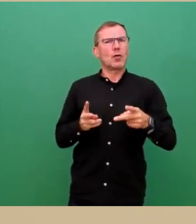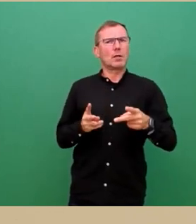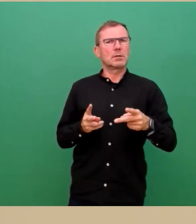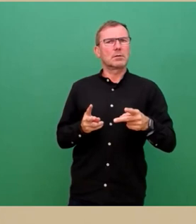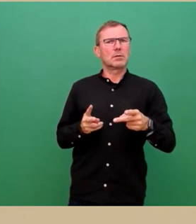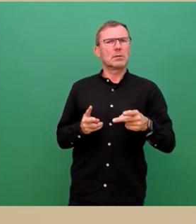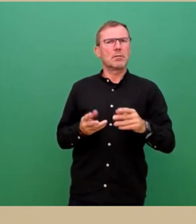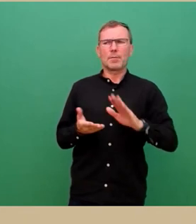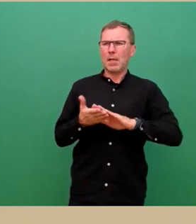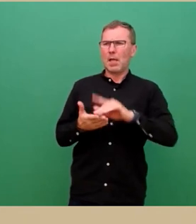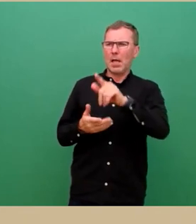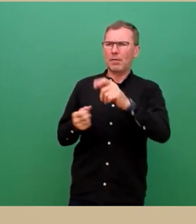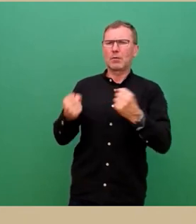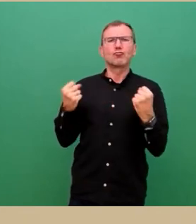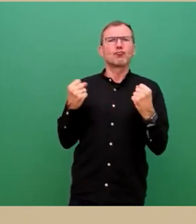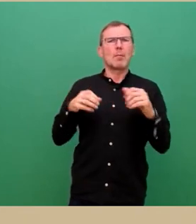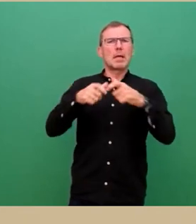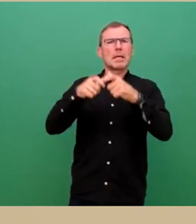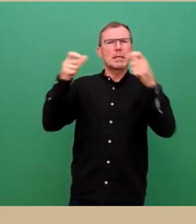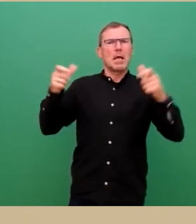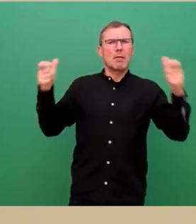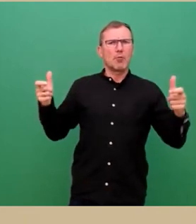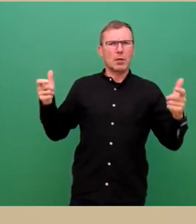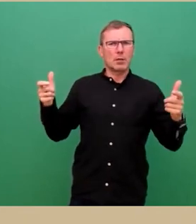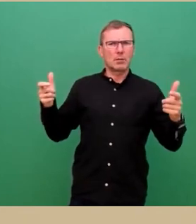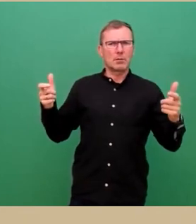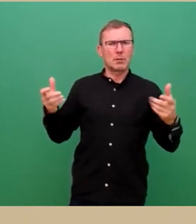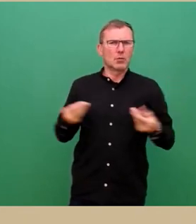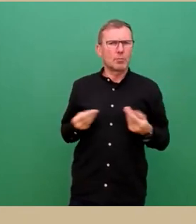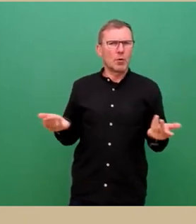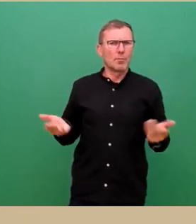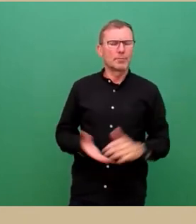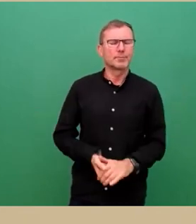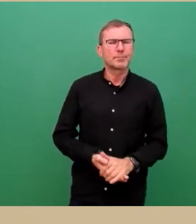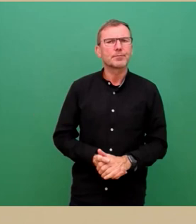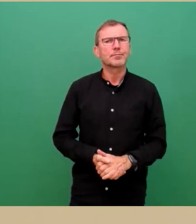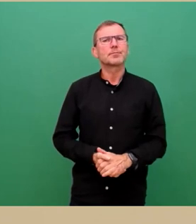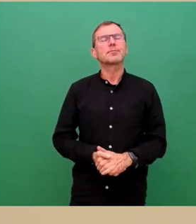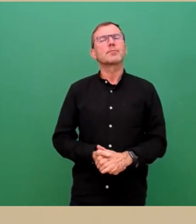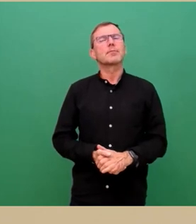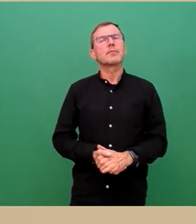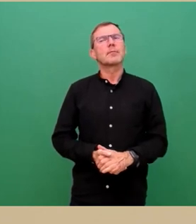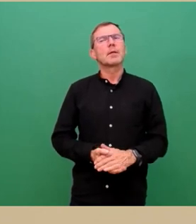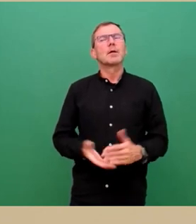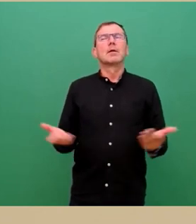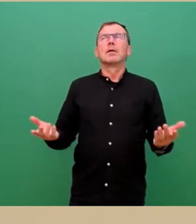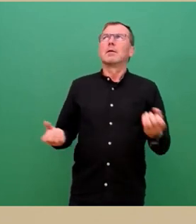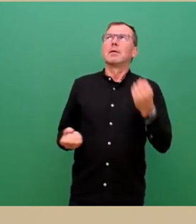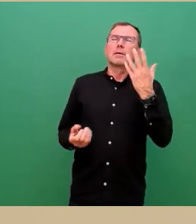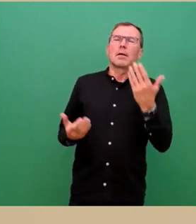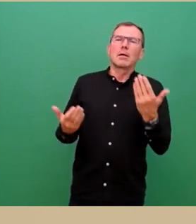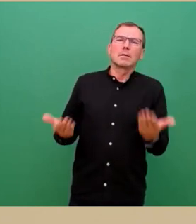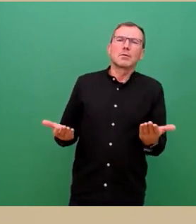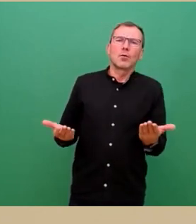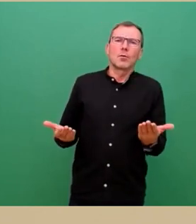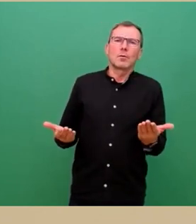Festigkeit der Materialien zu haben. Und natürlich ist es so, wenn es zum